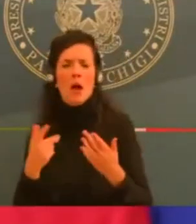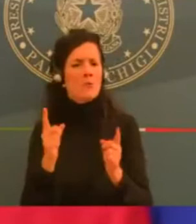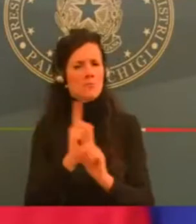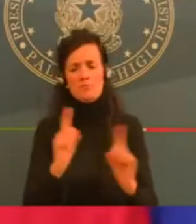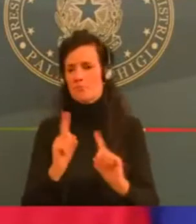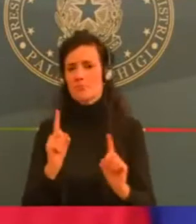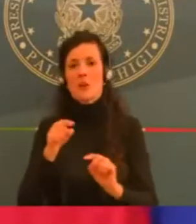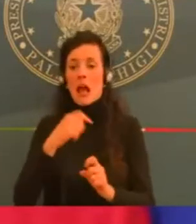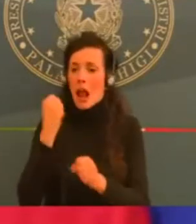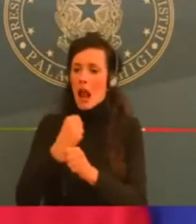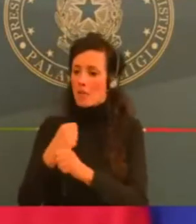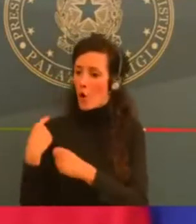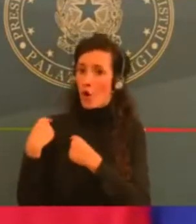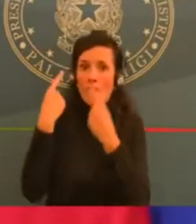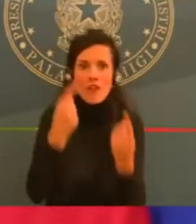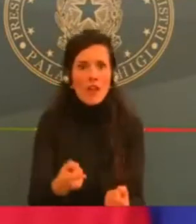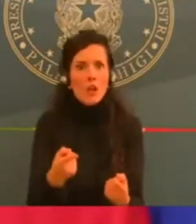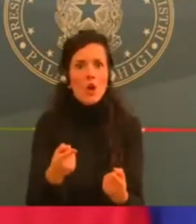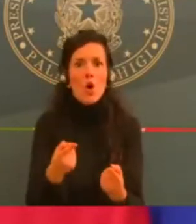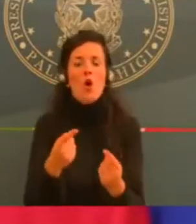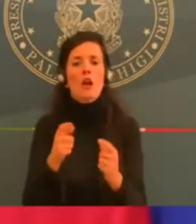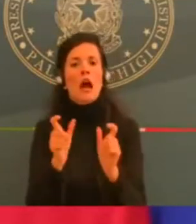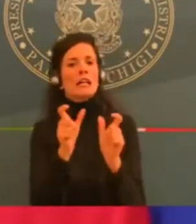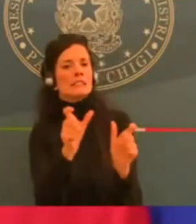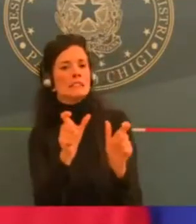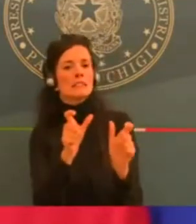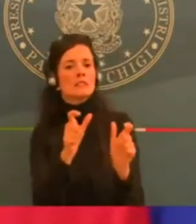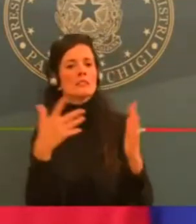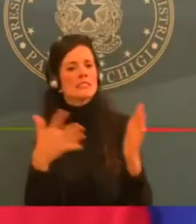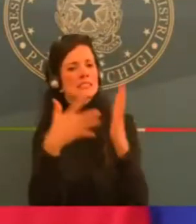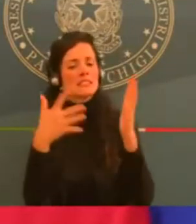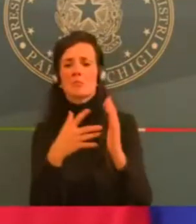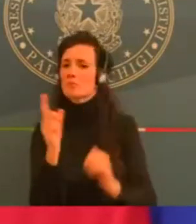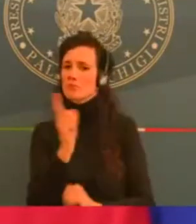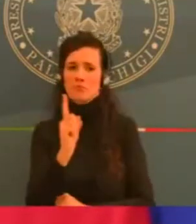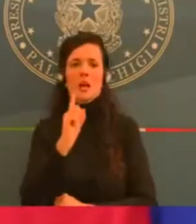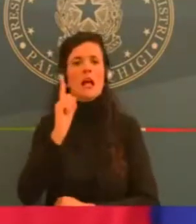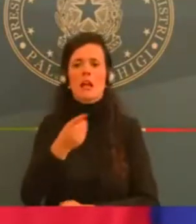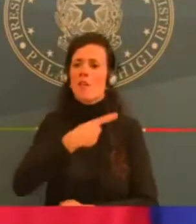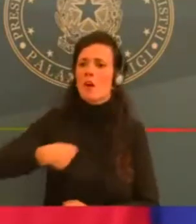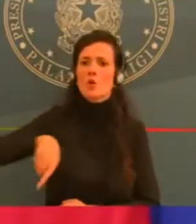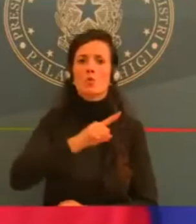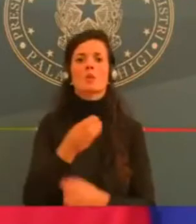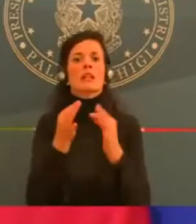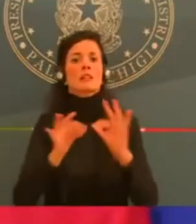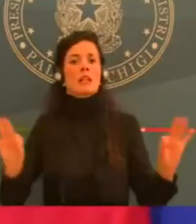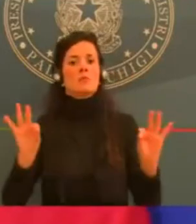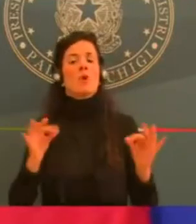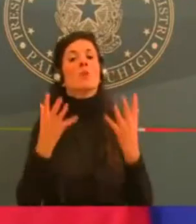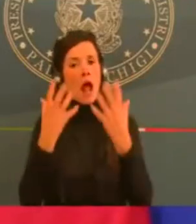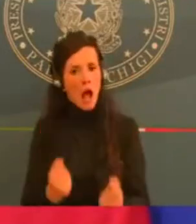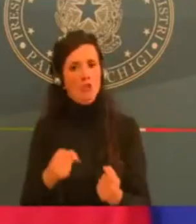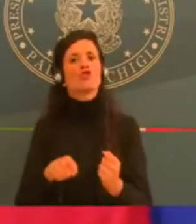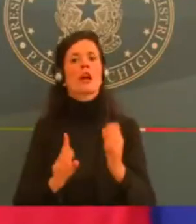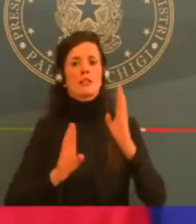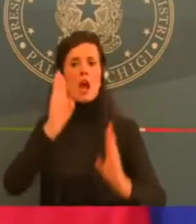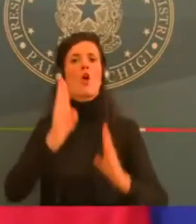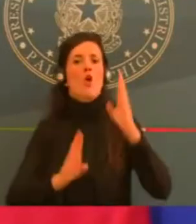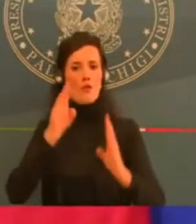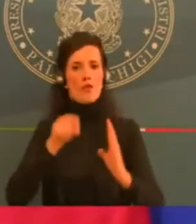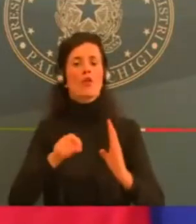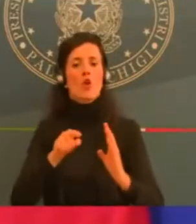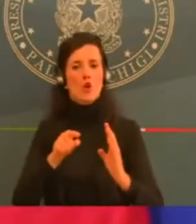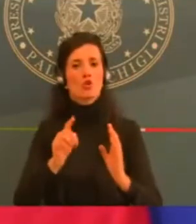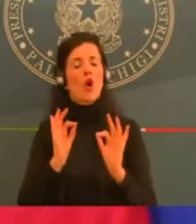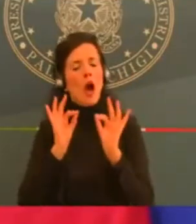a raggiungere quegli obiettivi strategici che abbiamo già delineato nelle linee guida che sono stati